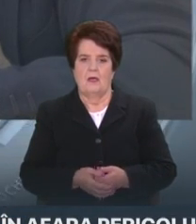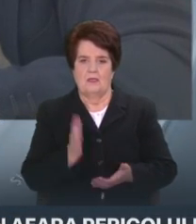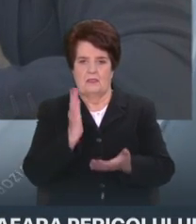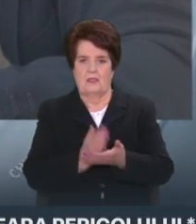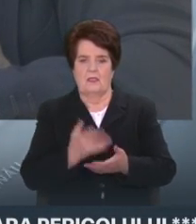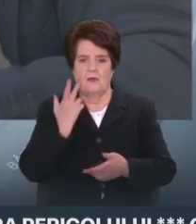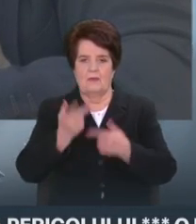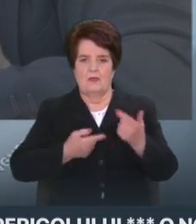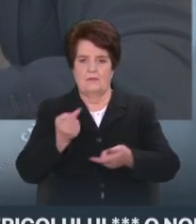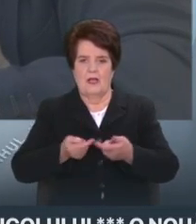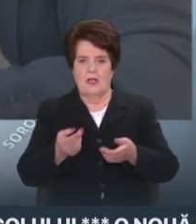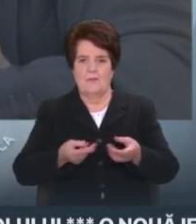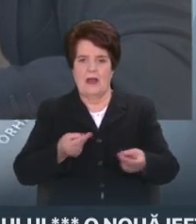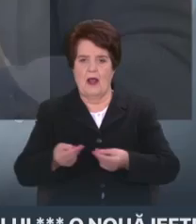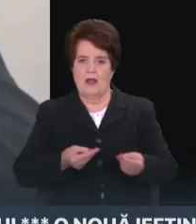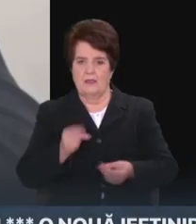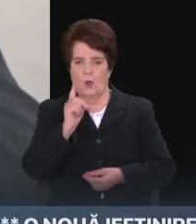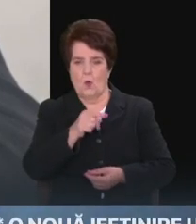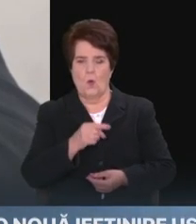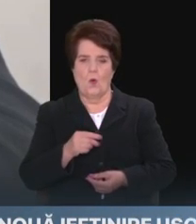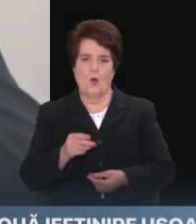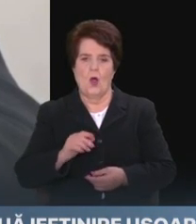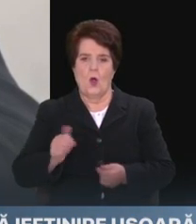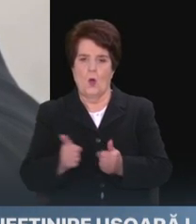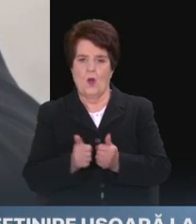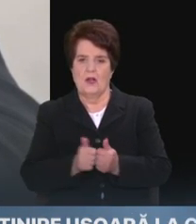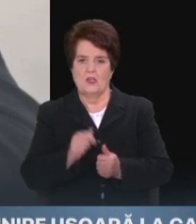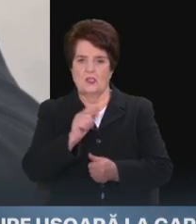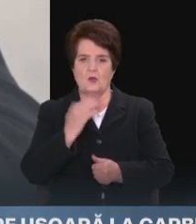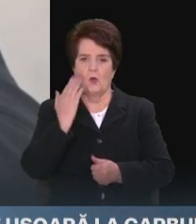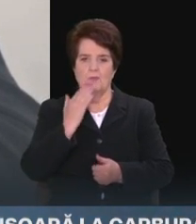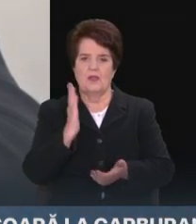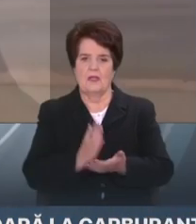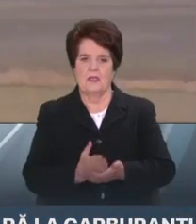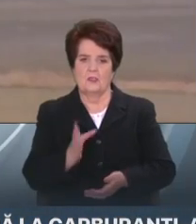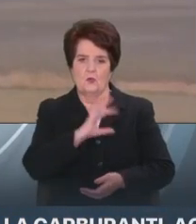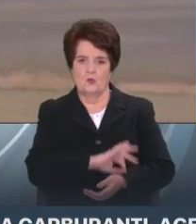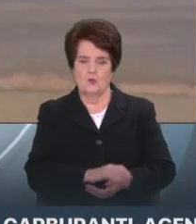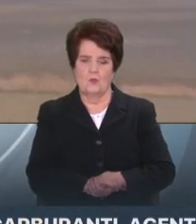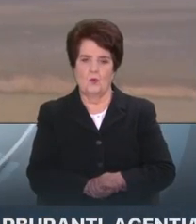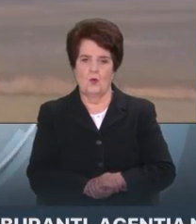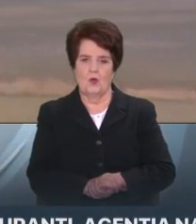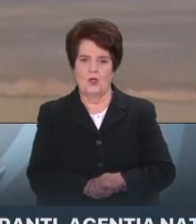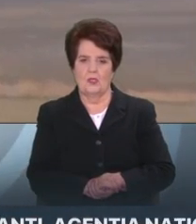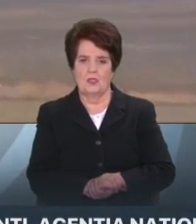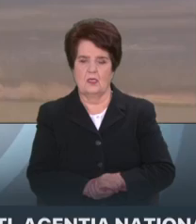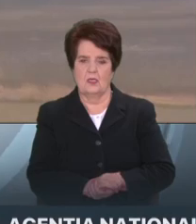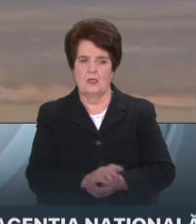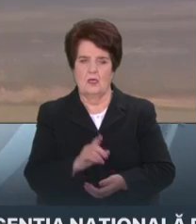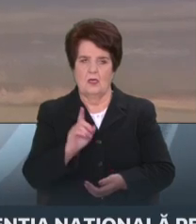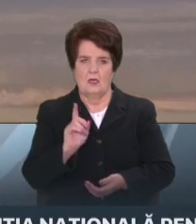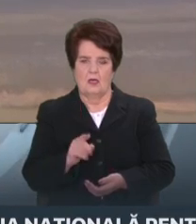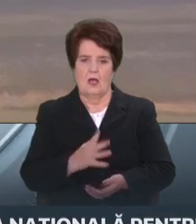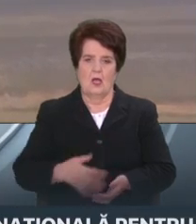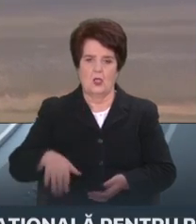contact permanent cu colegii din România. Este un suport și mulțumim pentru aceasta la